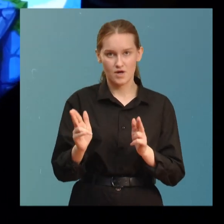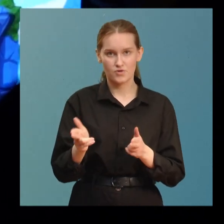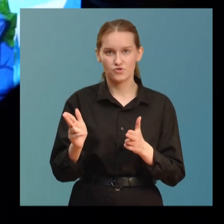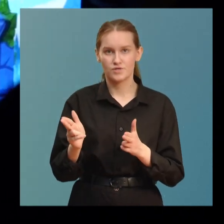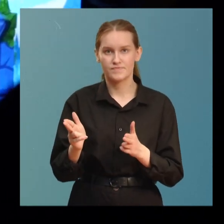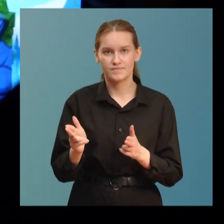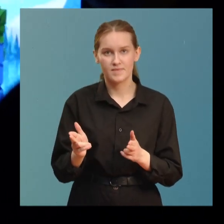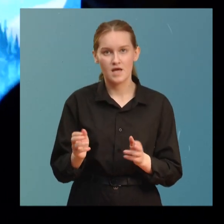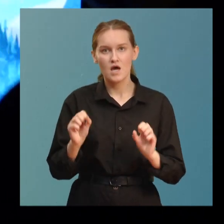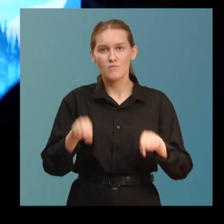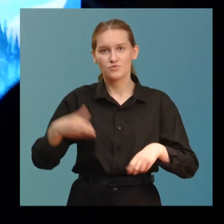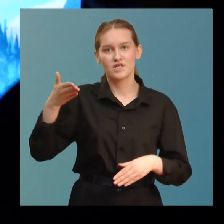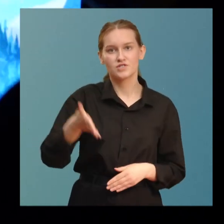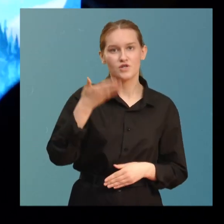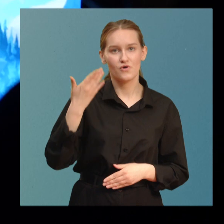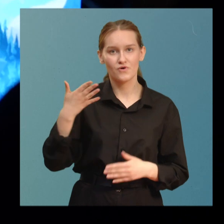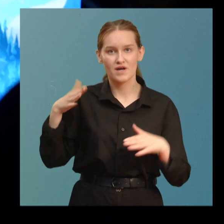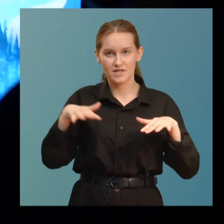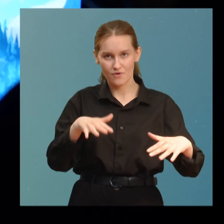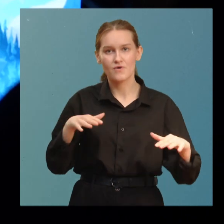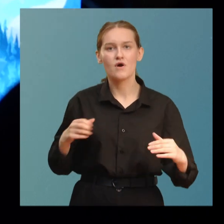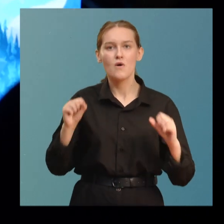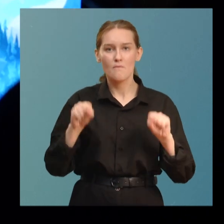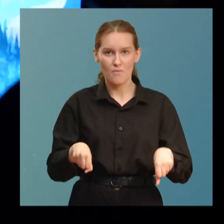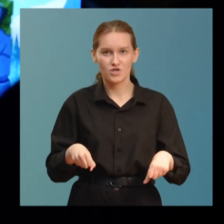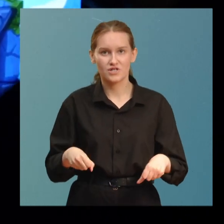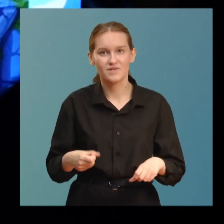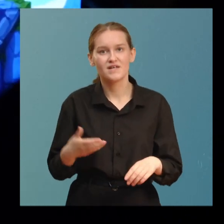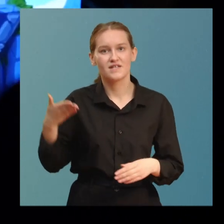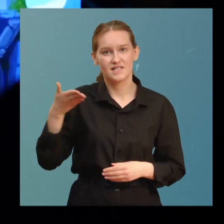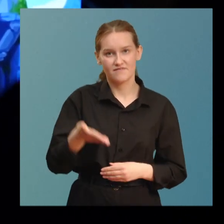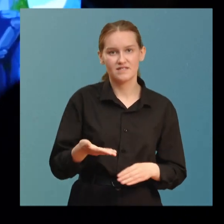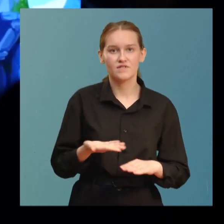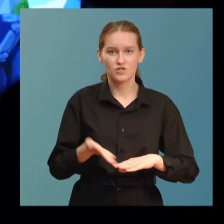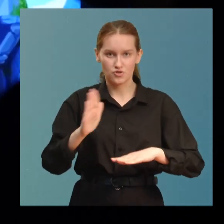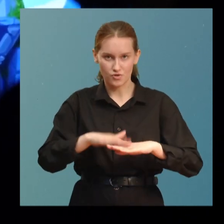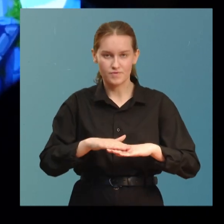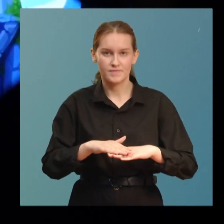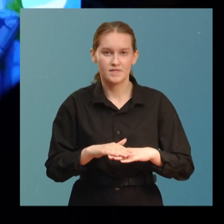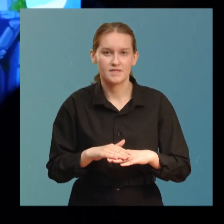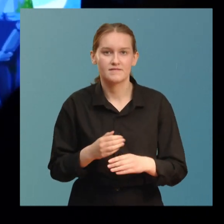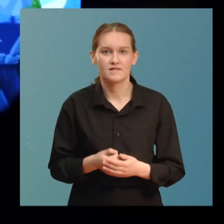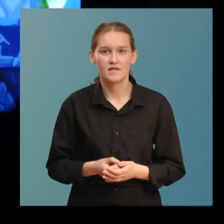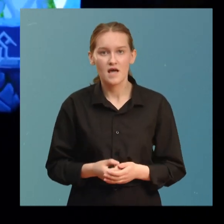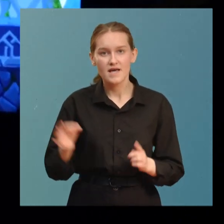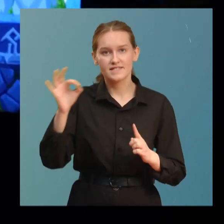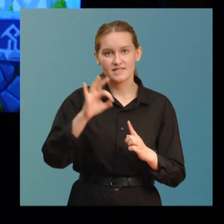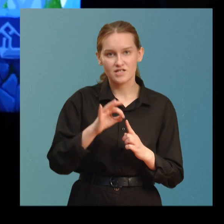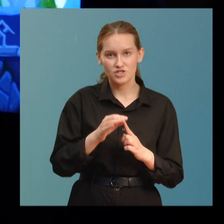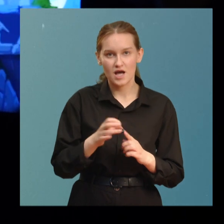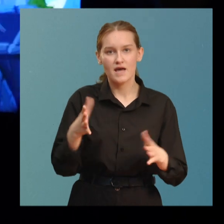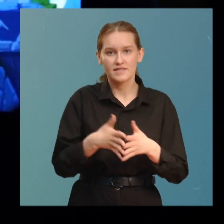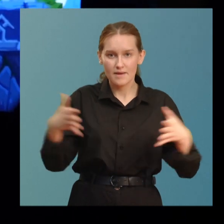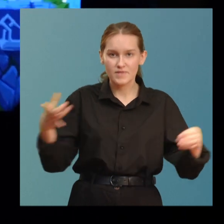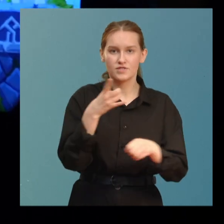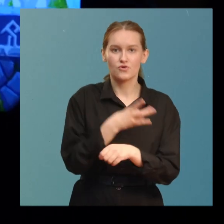оружие. Можем ударить легкую атаку, можем, соответственно, тяжелую. Задача набить